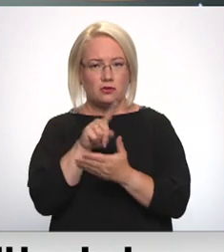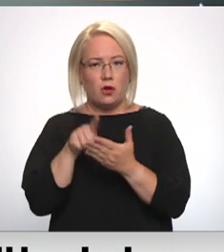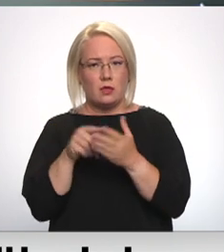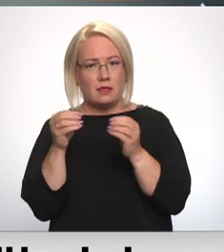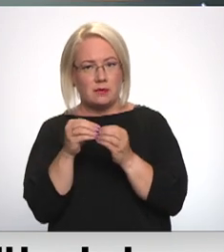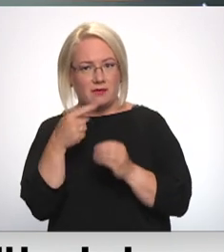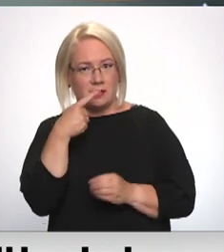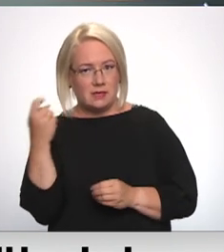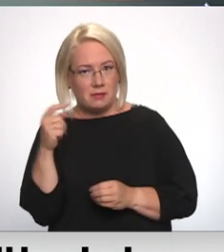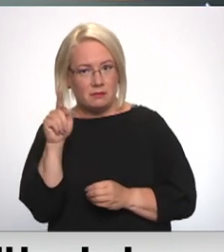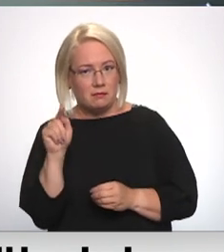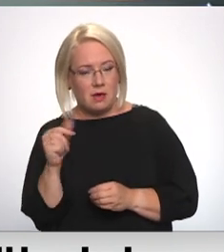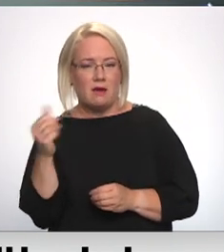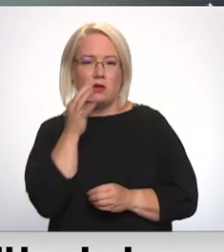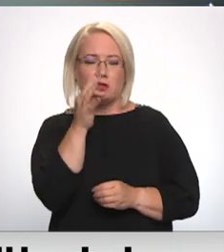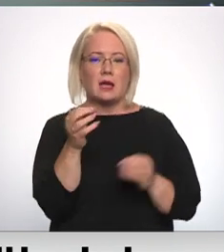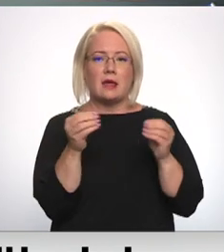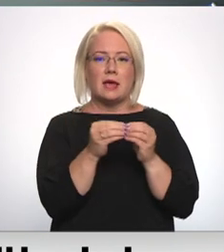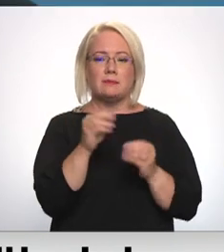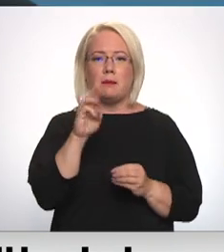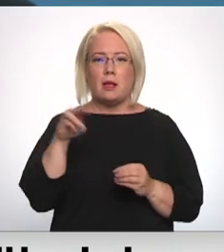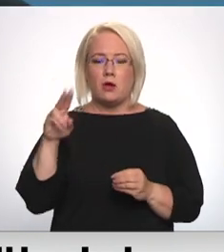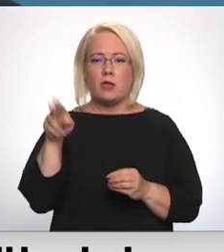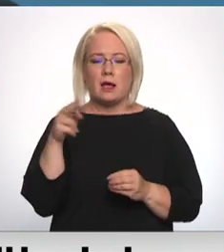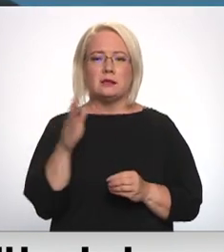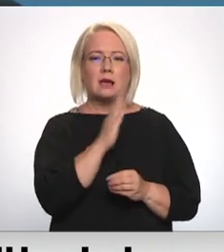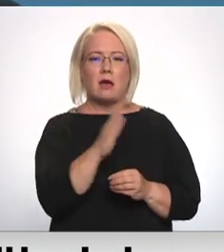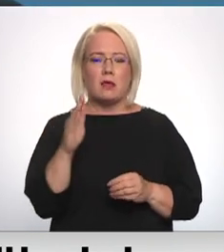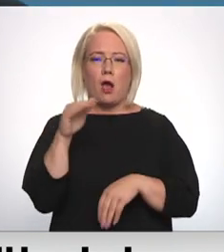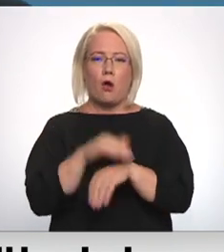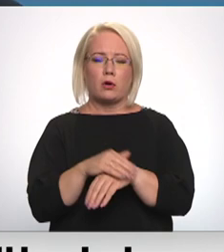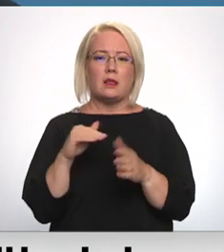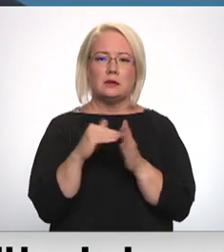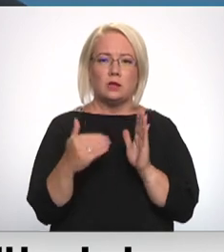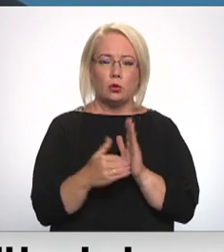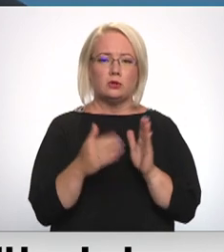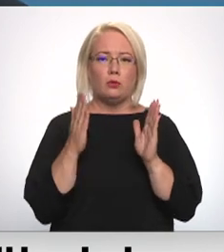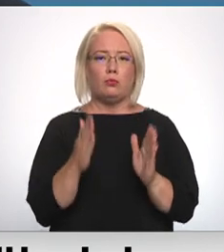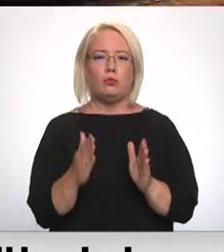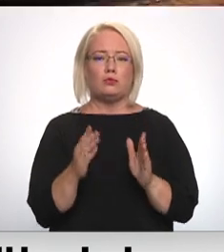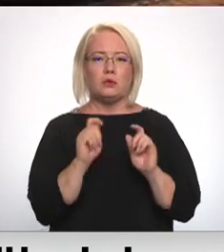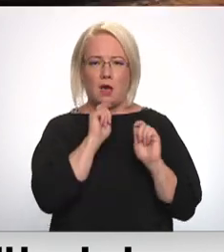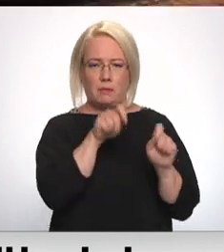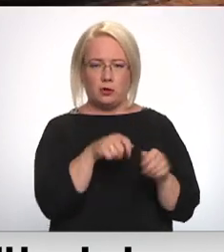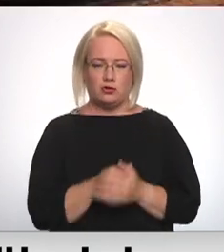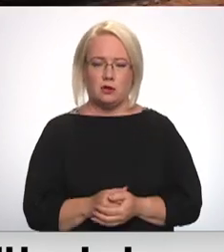Tie ir desmiti miljoni eiro, kas katrā konkrētā situācijā būs jāpiešķira.